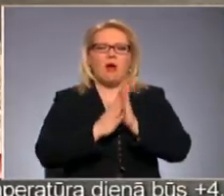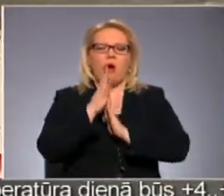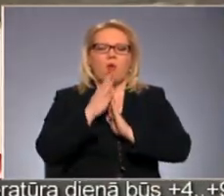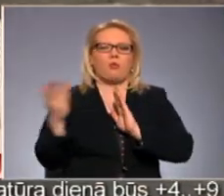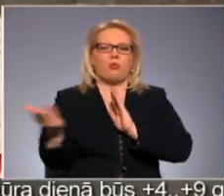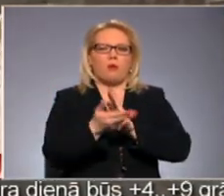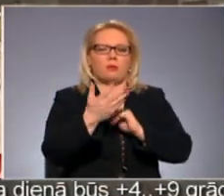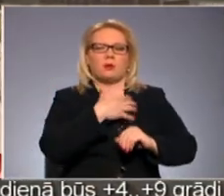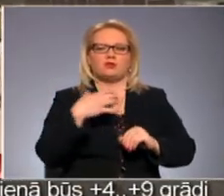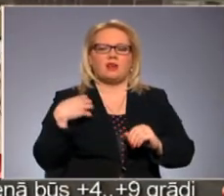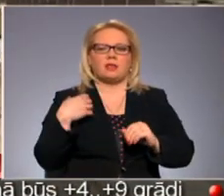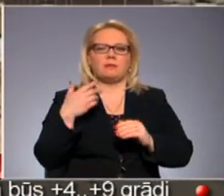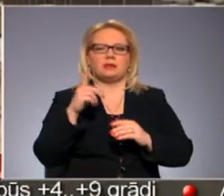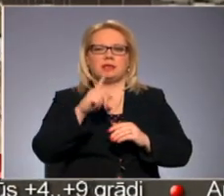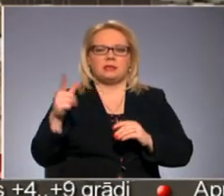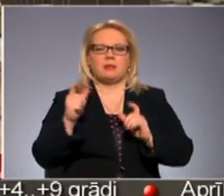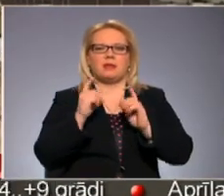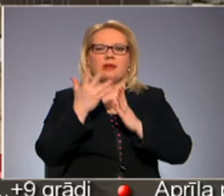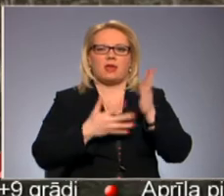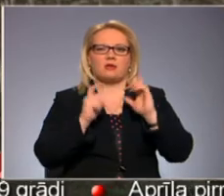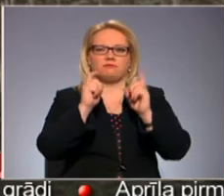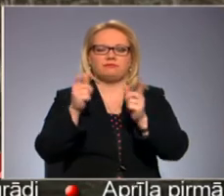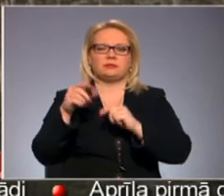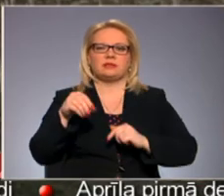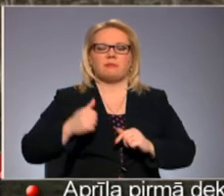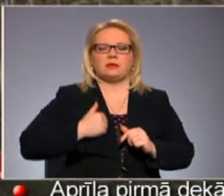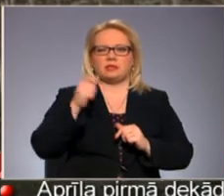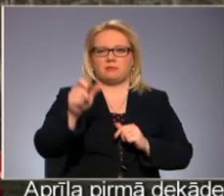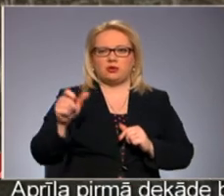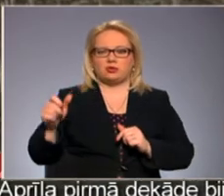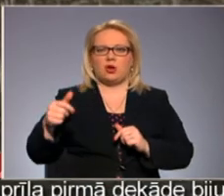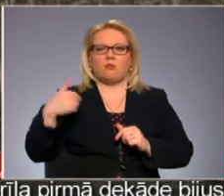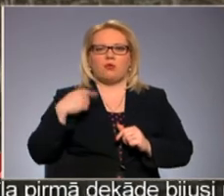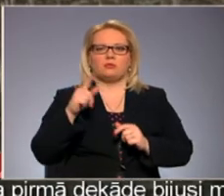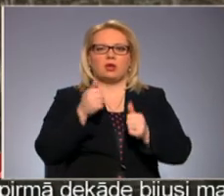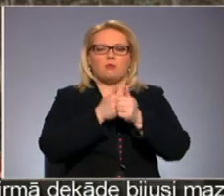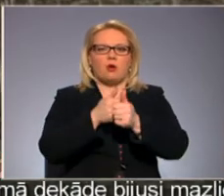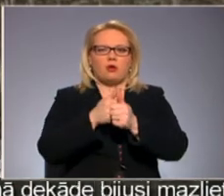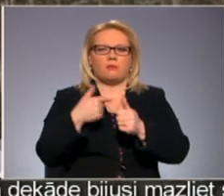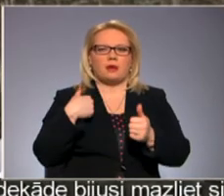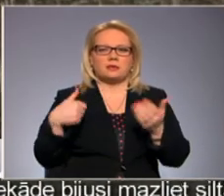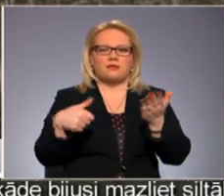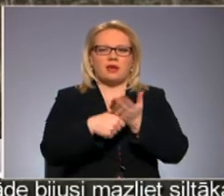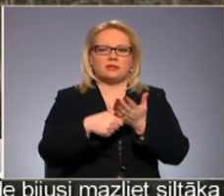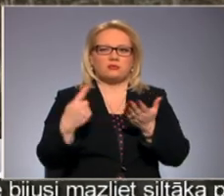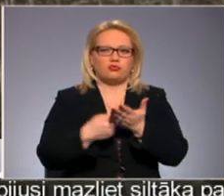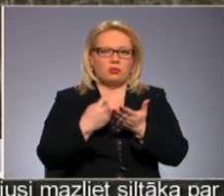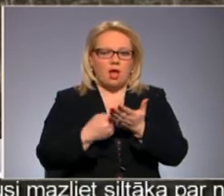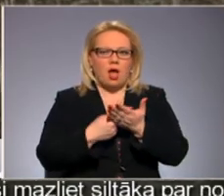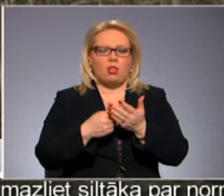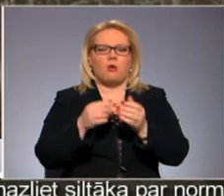līdzakļiem, bet rēķinu piestādīt zemes īpašnieki. Mums ir monitorings, mēs veicam žurnālu, regulāri apsakojumi,